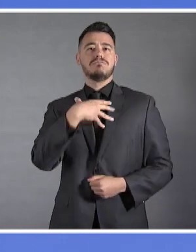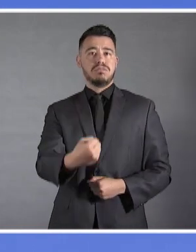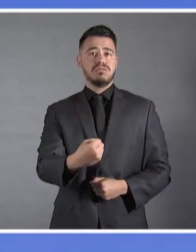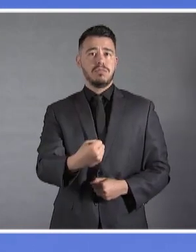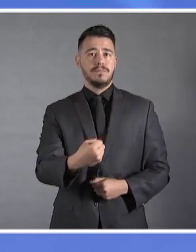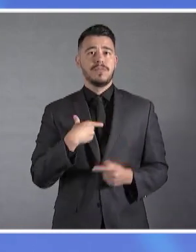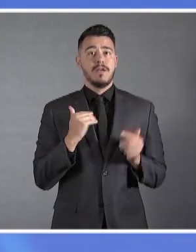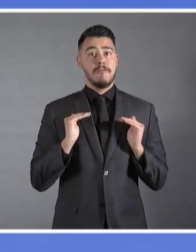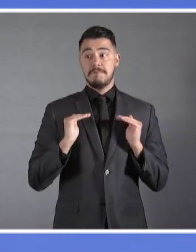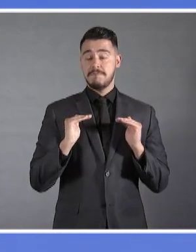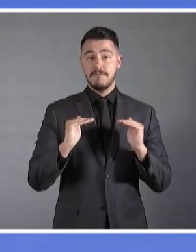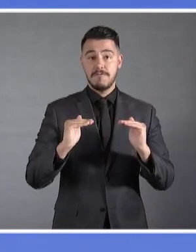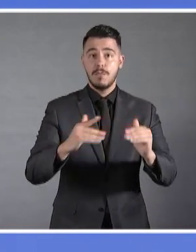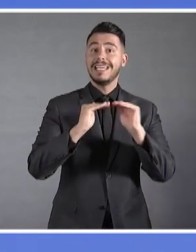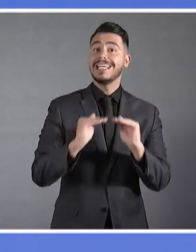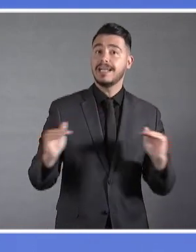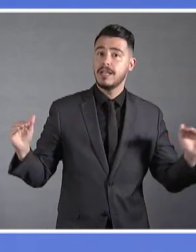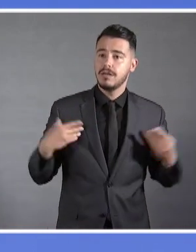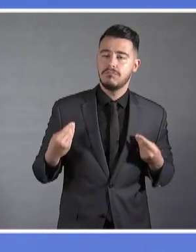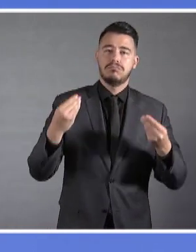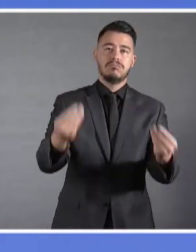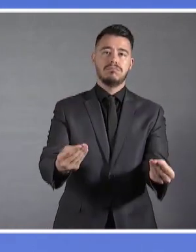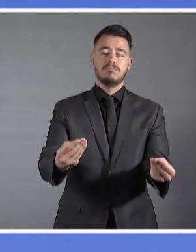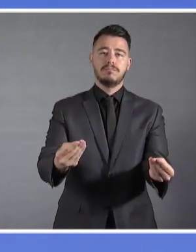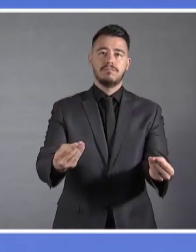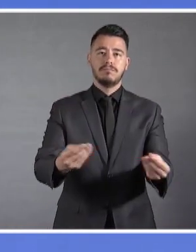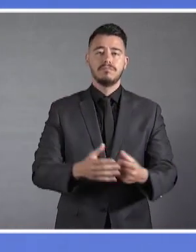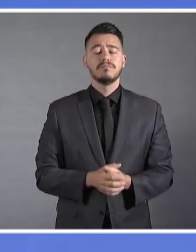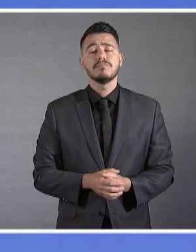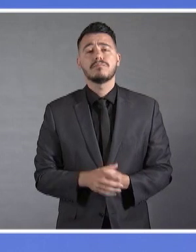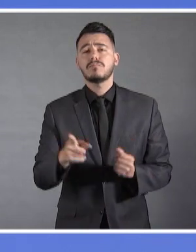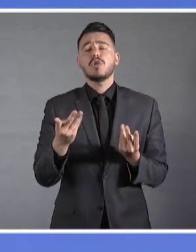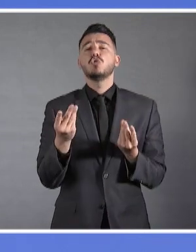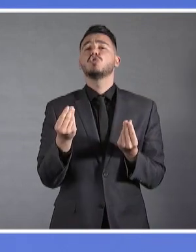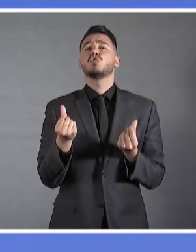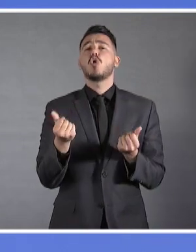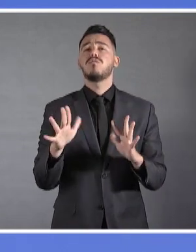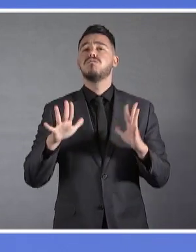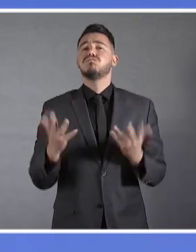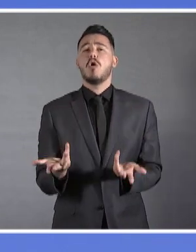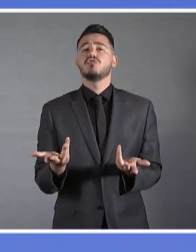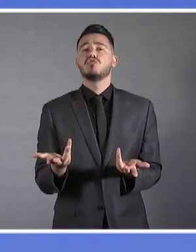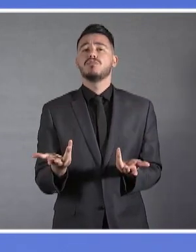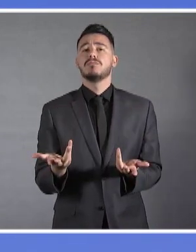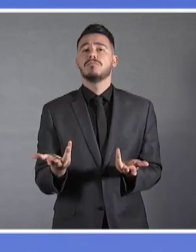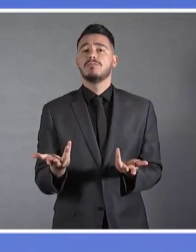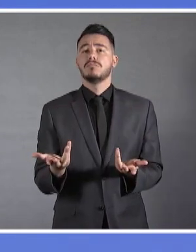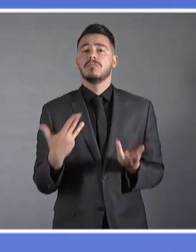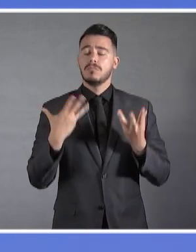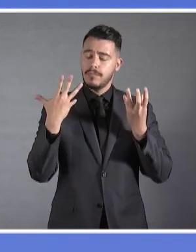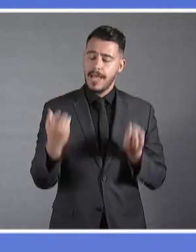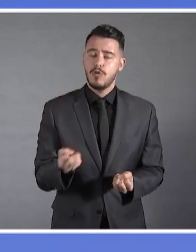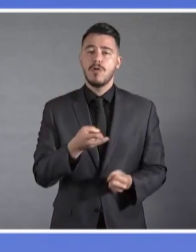σταθερότητας και της ειρήνης, με ένα από τα ισχυρότερα και αποτελεσματικότερα αμυντικά συστήματα